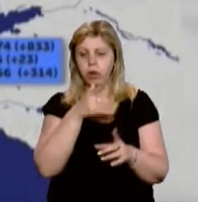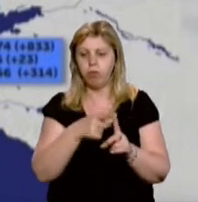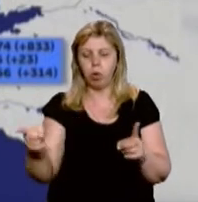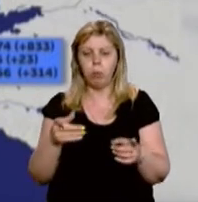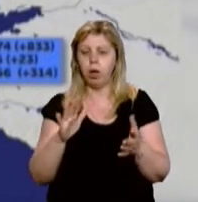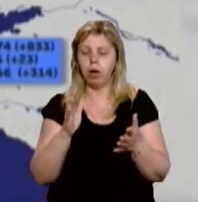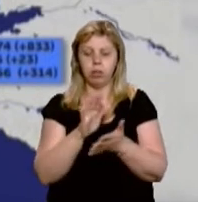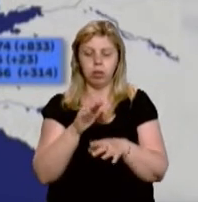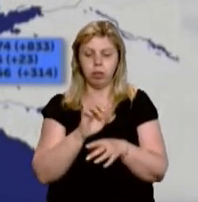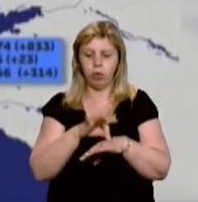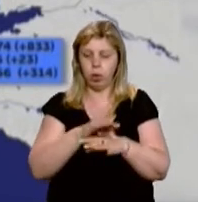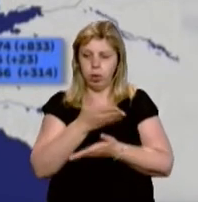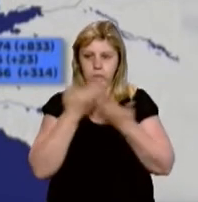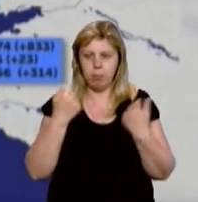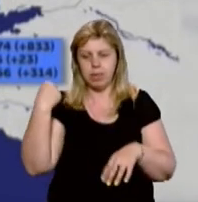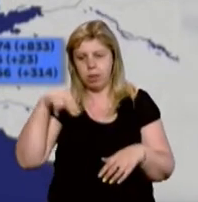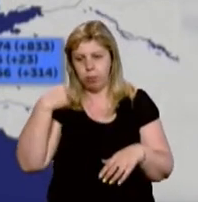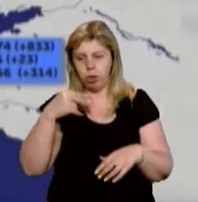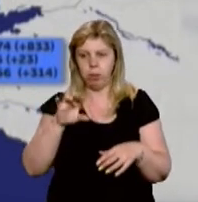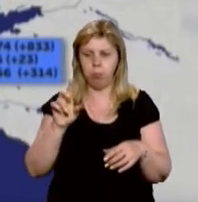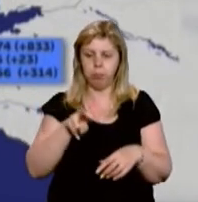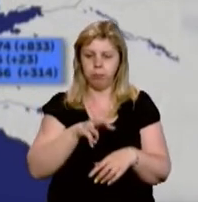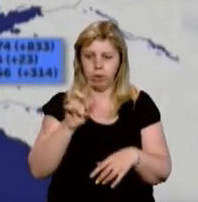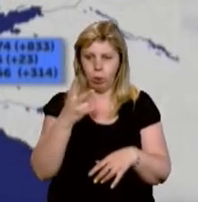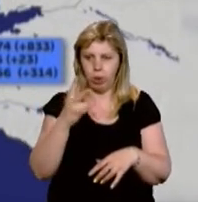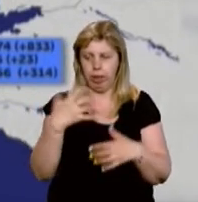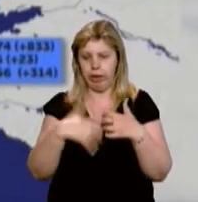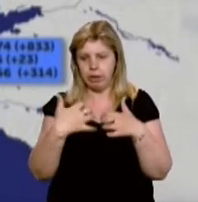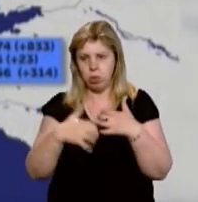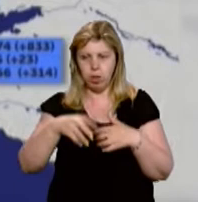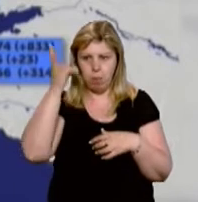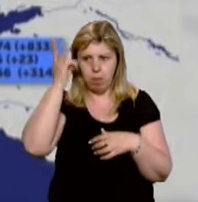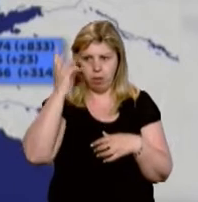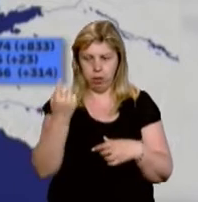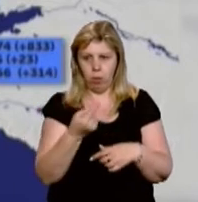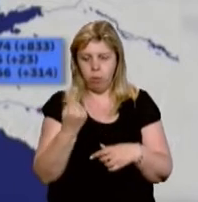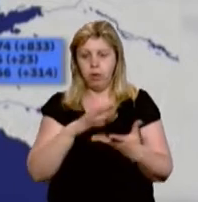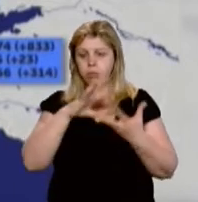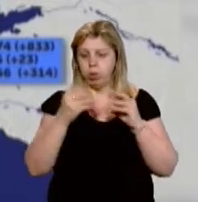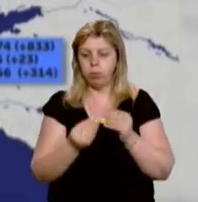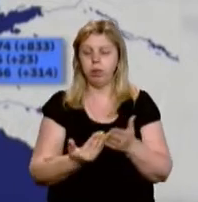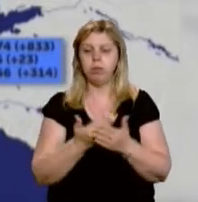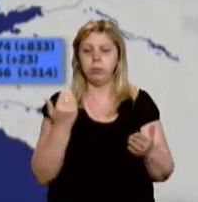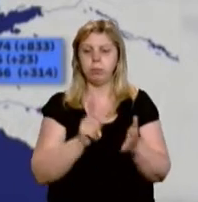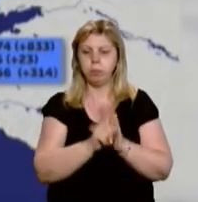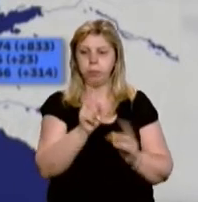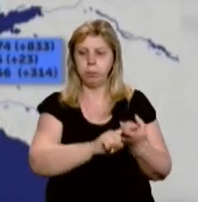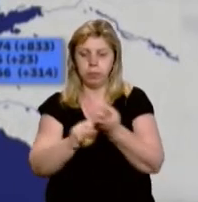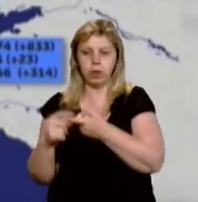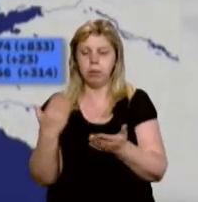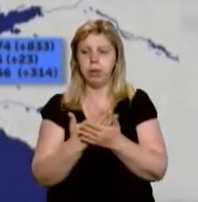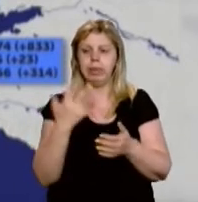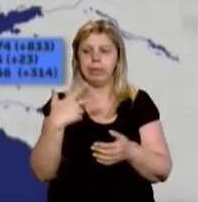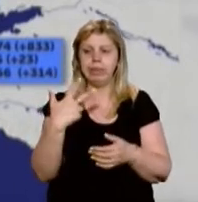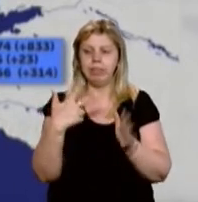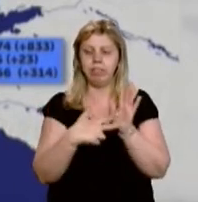жодного нового випадку зараження у Запорізькій, Миколаївській, Херсонській і Хмельницькій областях. Загалом від початку пандемії маємо понад